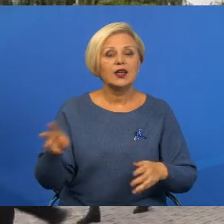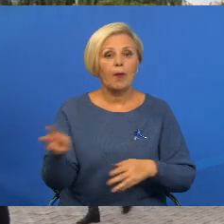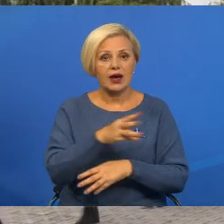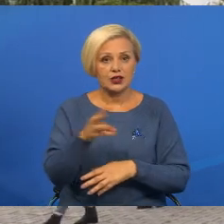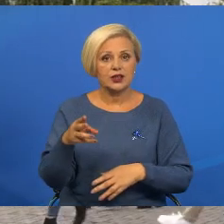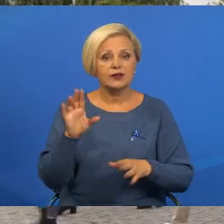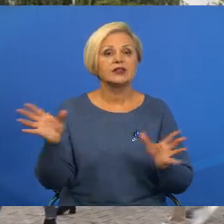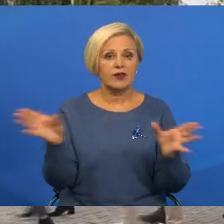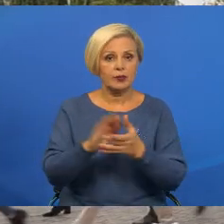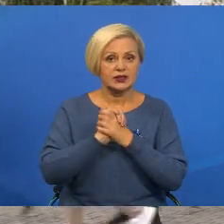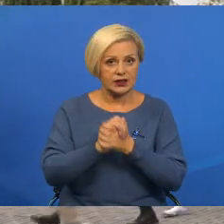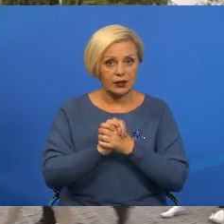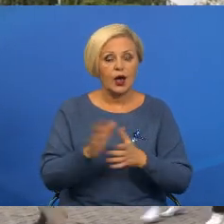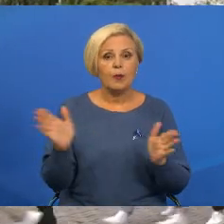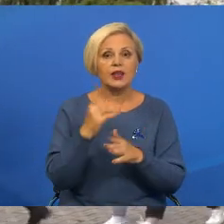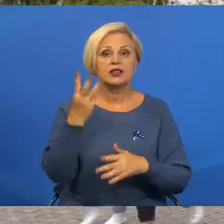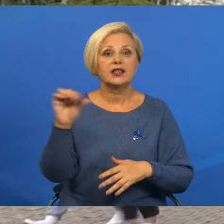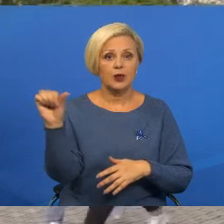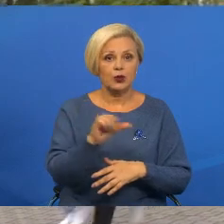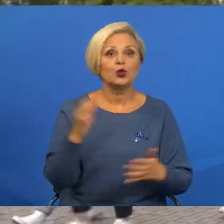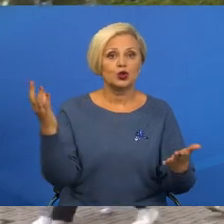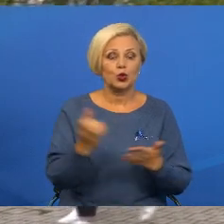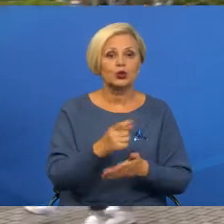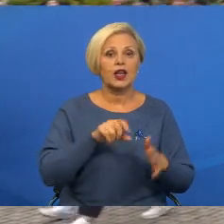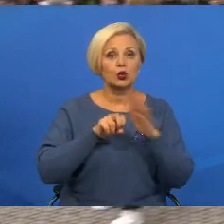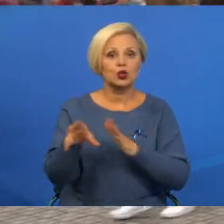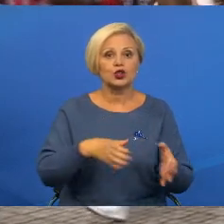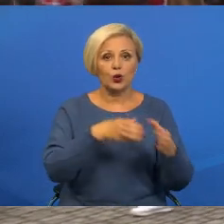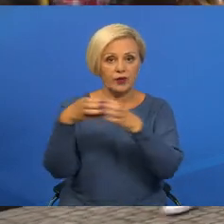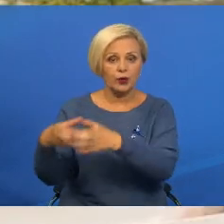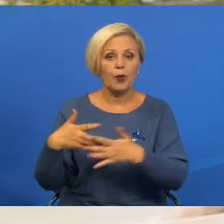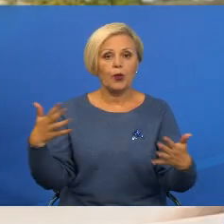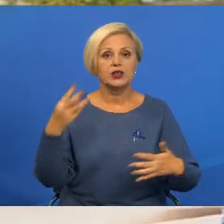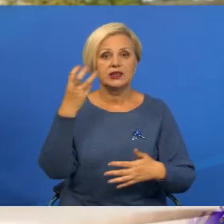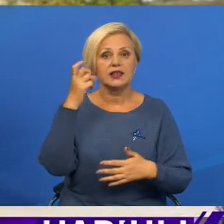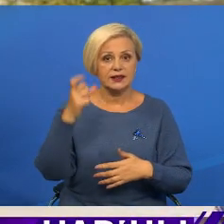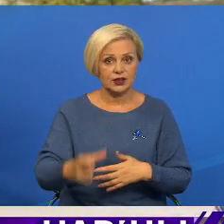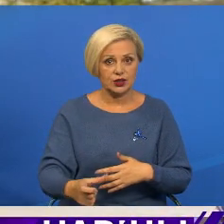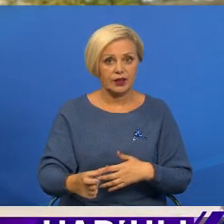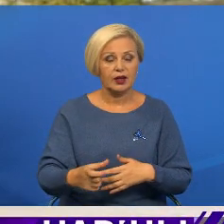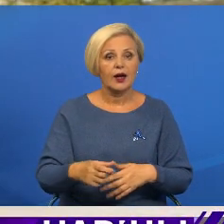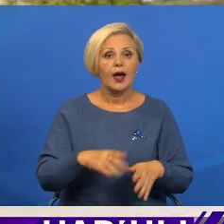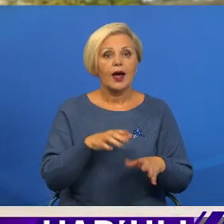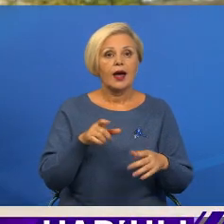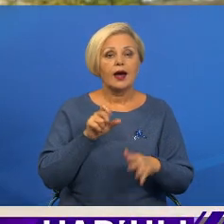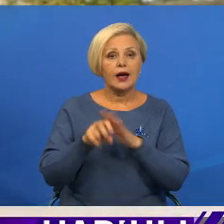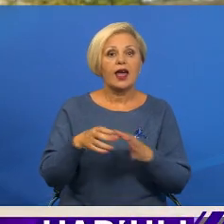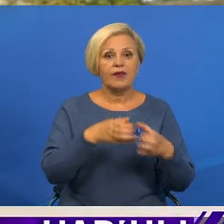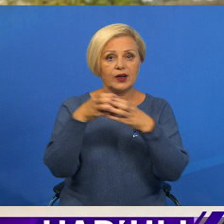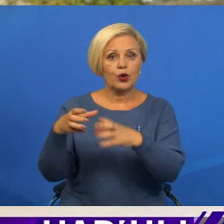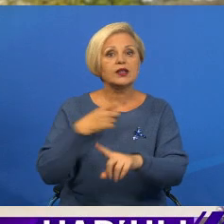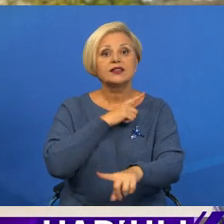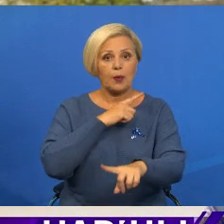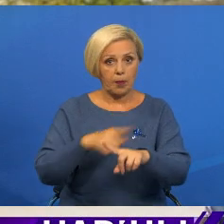спрацовали зладженно. Меньше чем за три хвилины удалось эвакуировать амаль 300 человек. Эвакуация прошла достаточно быстро. В